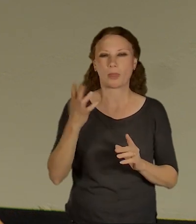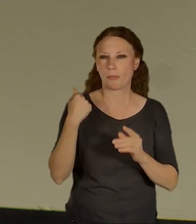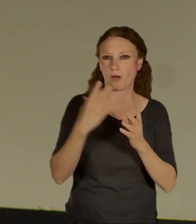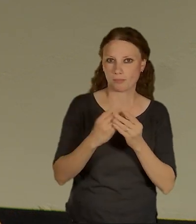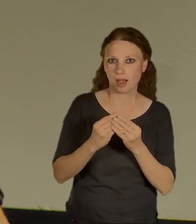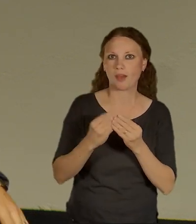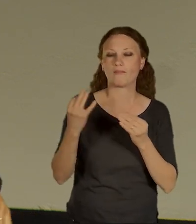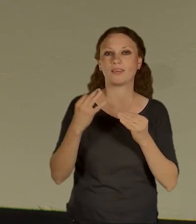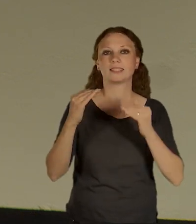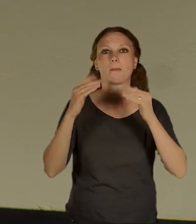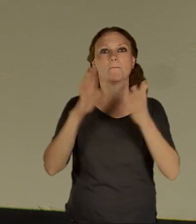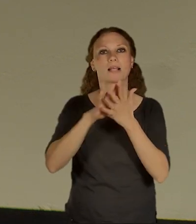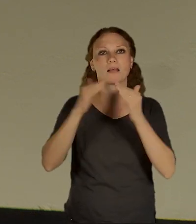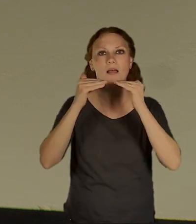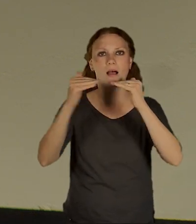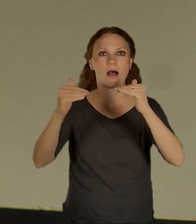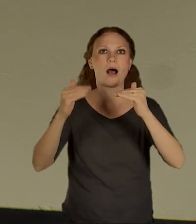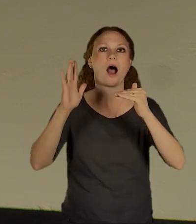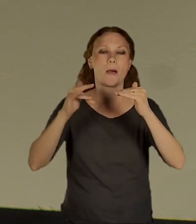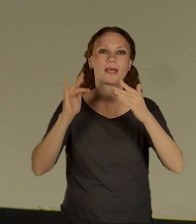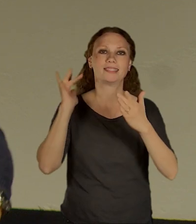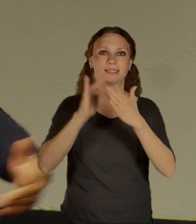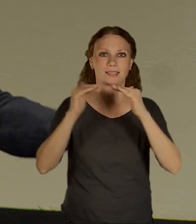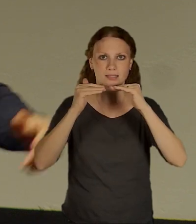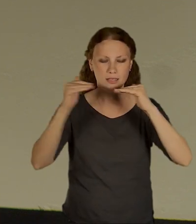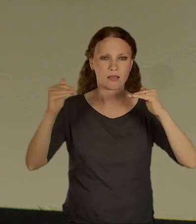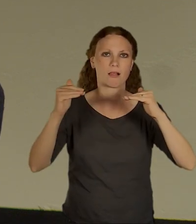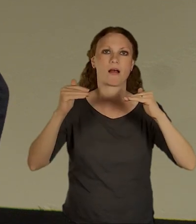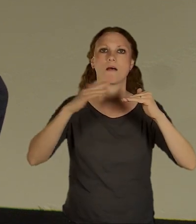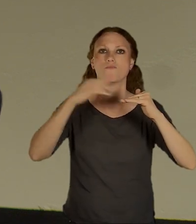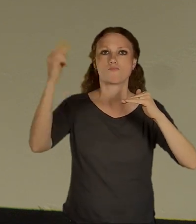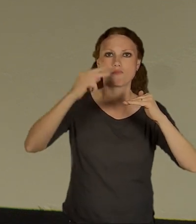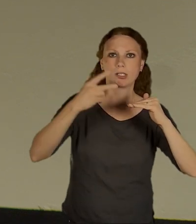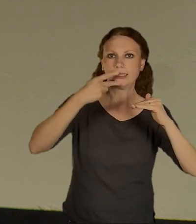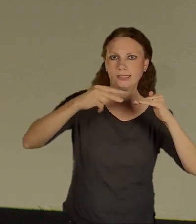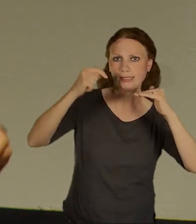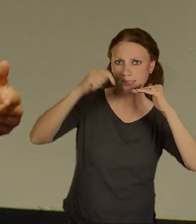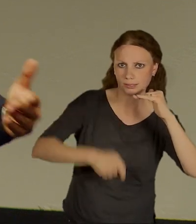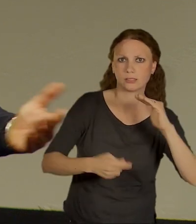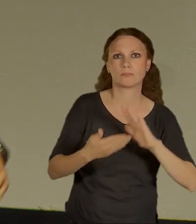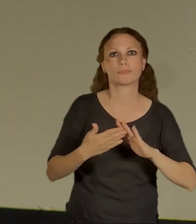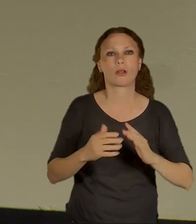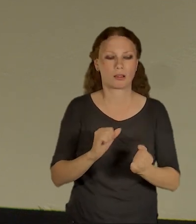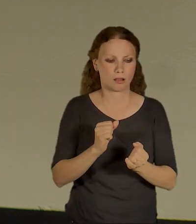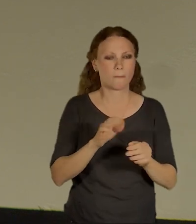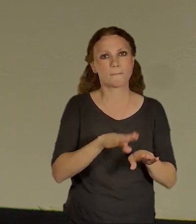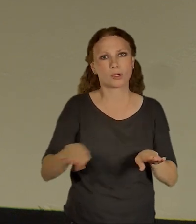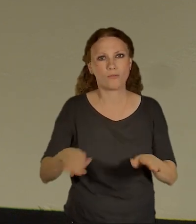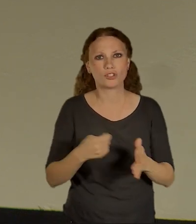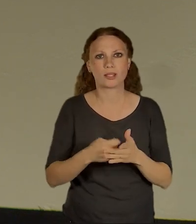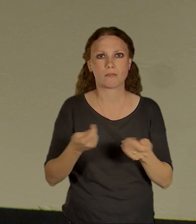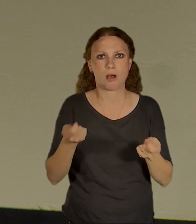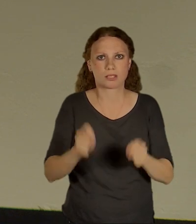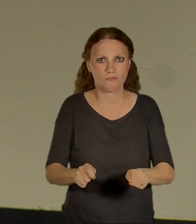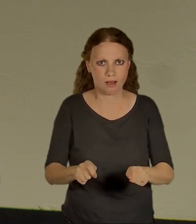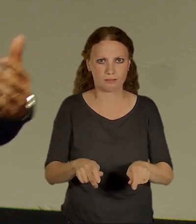vychladal, aby tam nevznikal ten teplný ostrov, tak jak ho známe, třeba když se podíváme na parkoviště asfaltové, tak jak jste